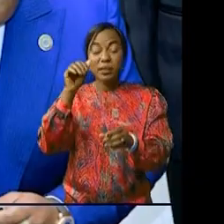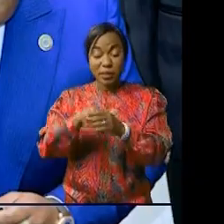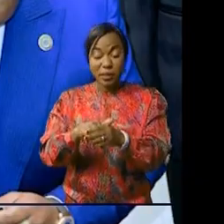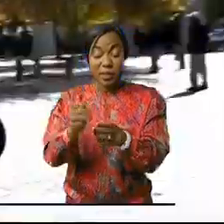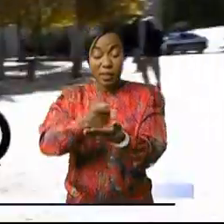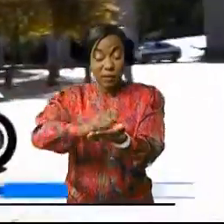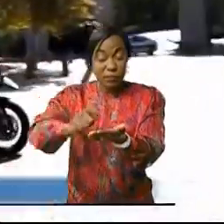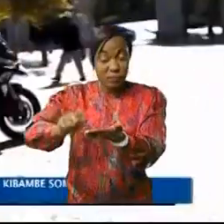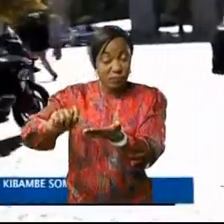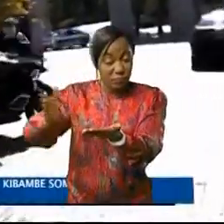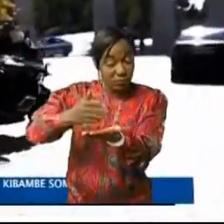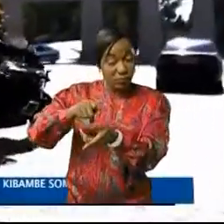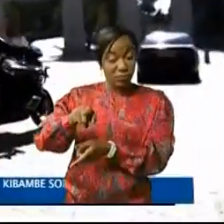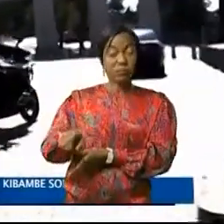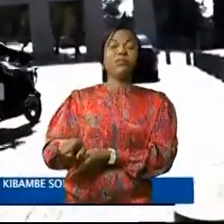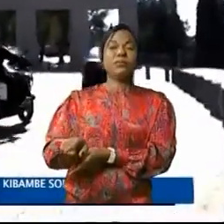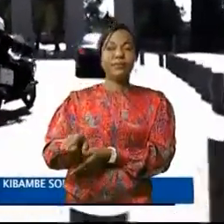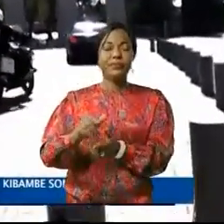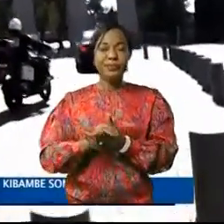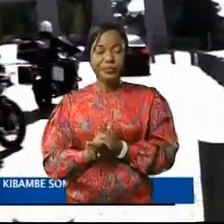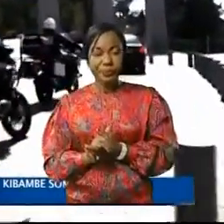du mémorial de Yad Vashem.